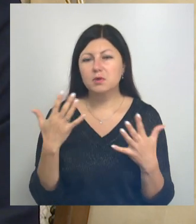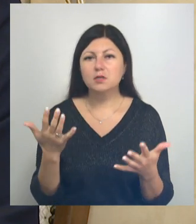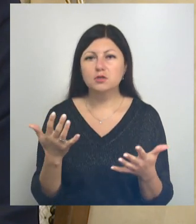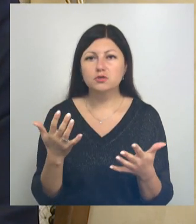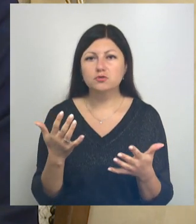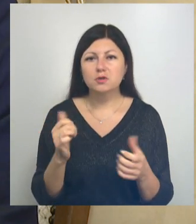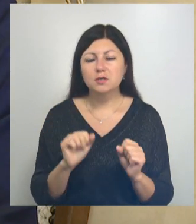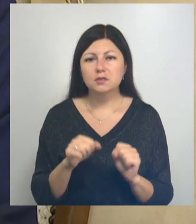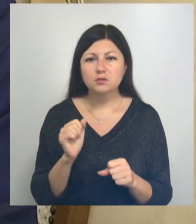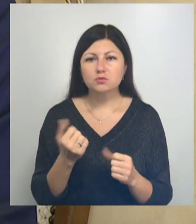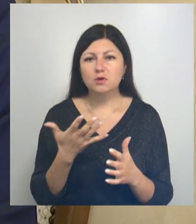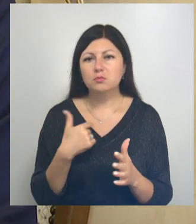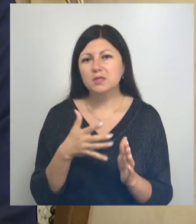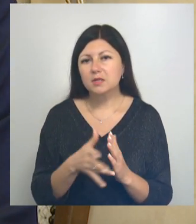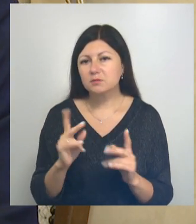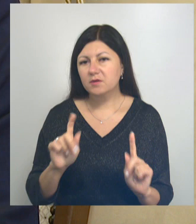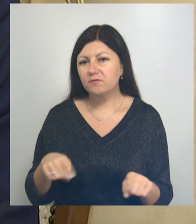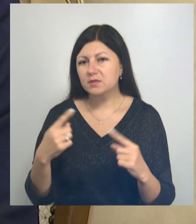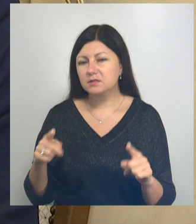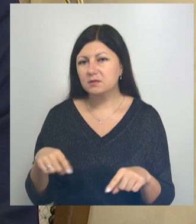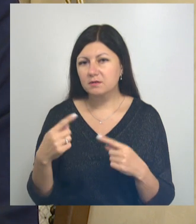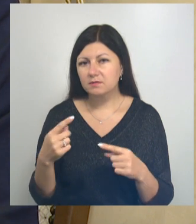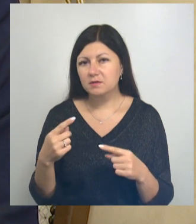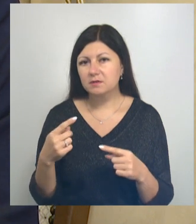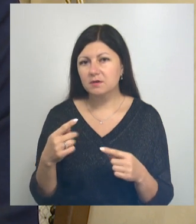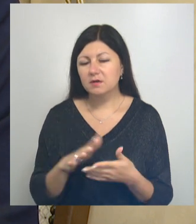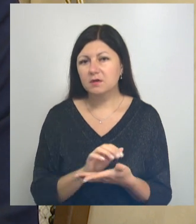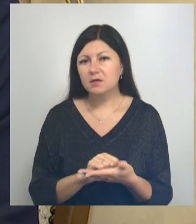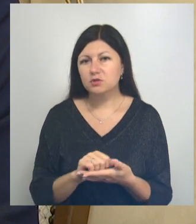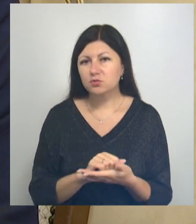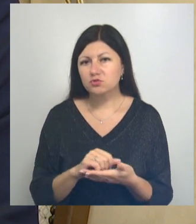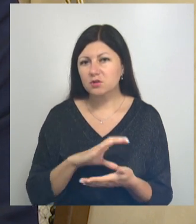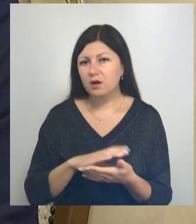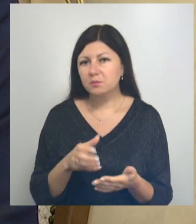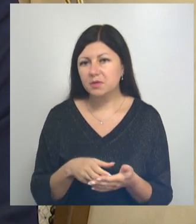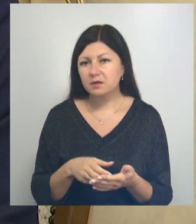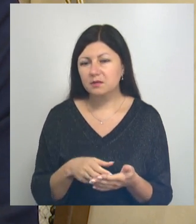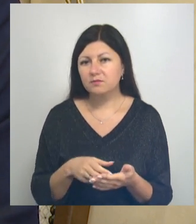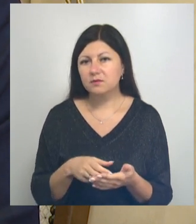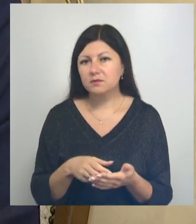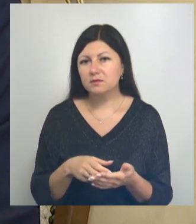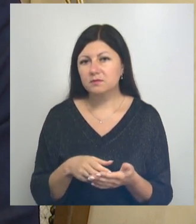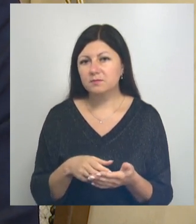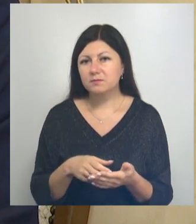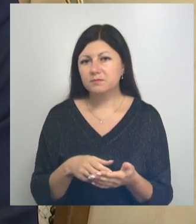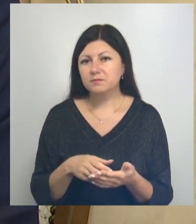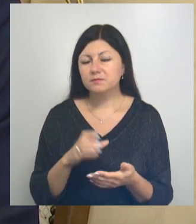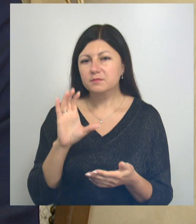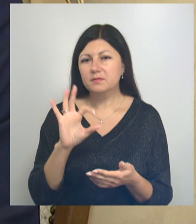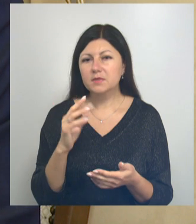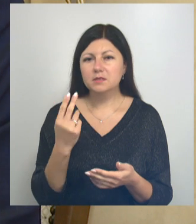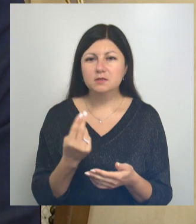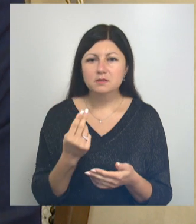ресурс, который мы тратим на восстановление разрушенных объектов, социальной